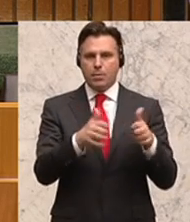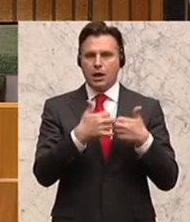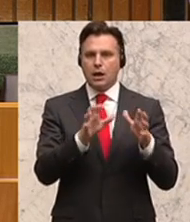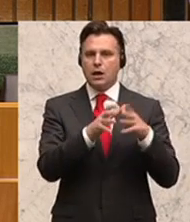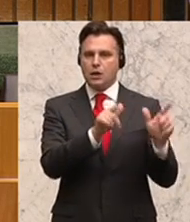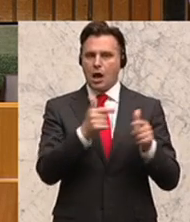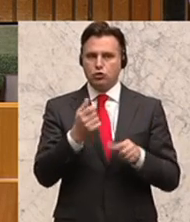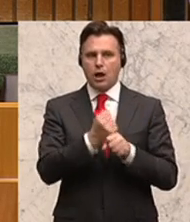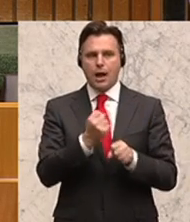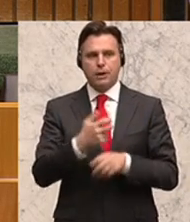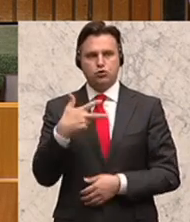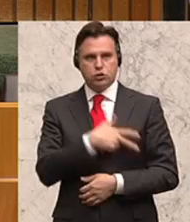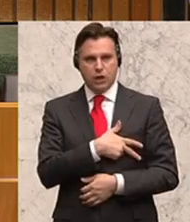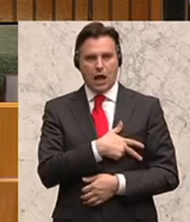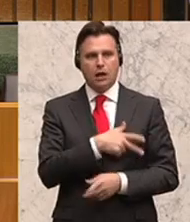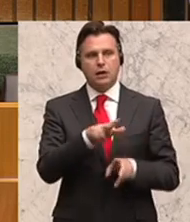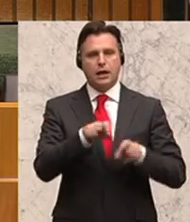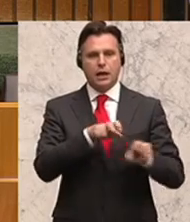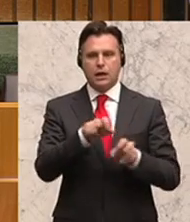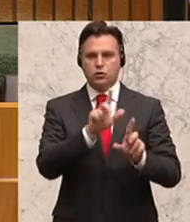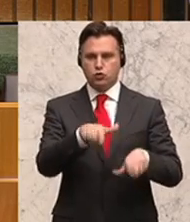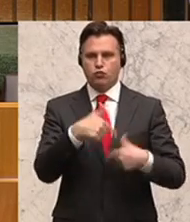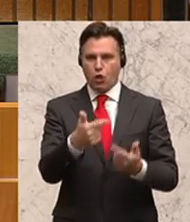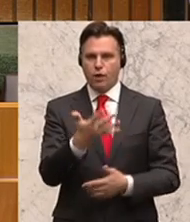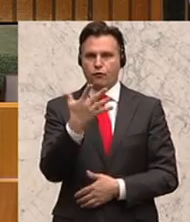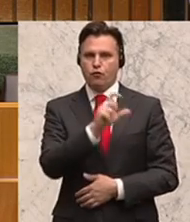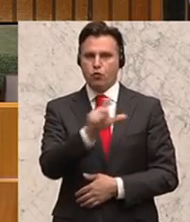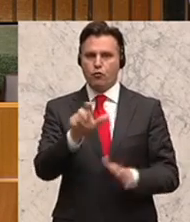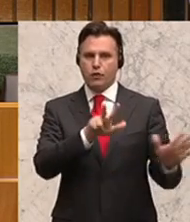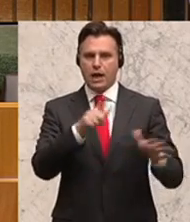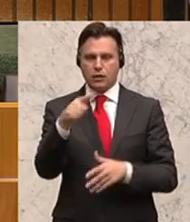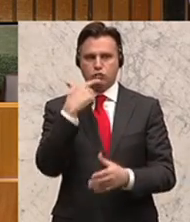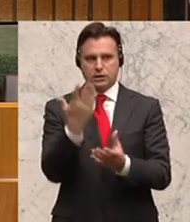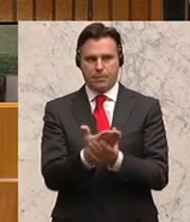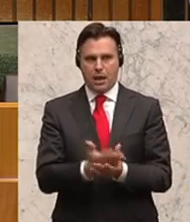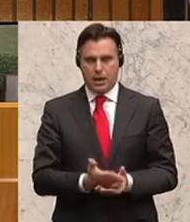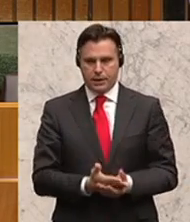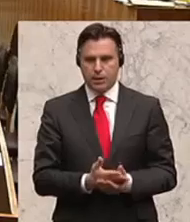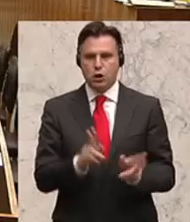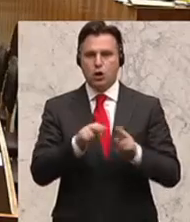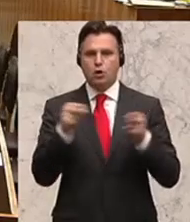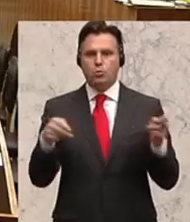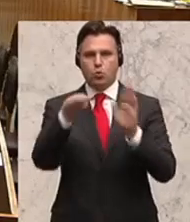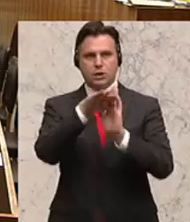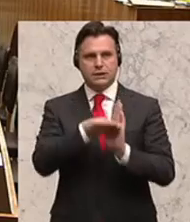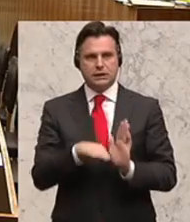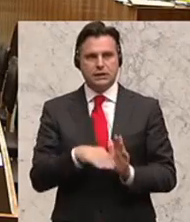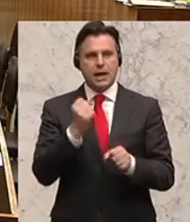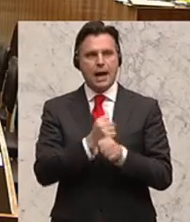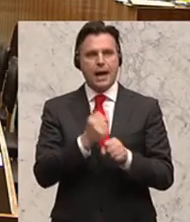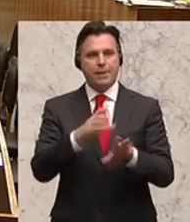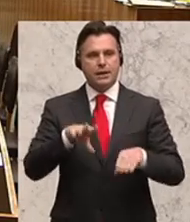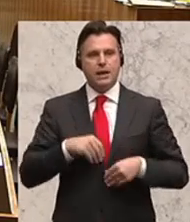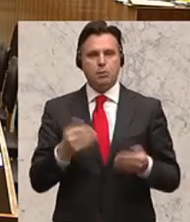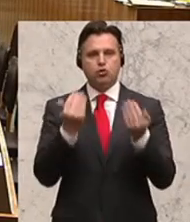-Vorgaben im Arbeitnehmerinnenschutzgesetz sowie im Mutterschutzgesetz berücksichtigt werden. Unter anderem geht es bei der folgenden Novelle um